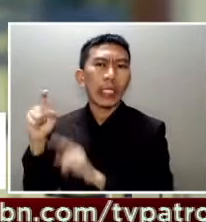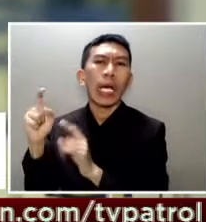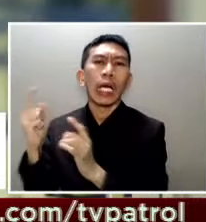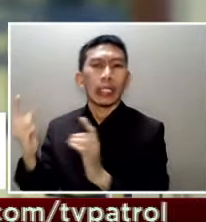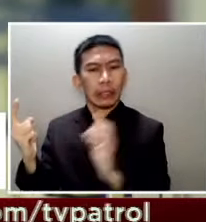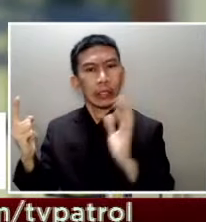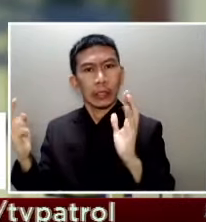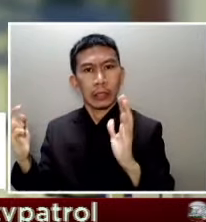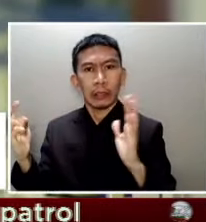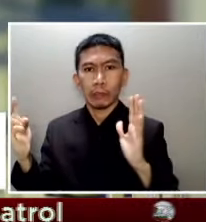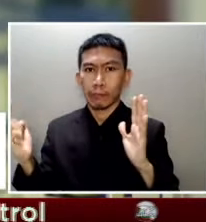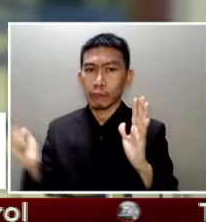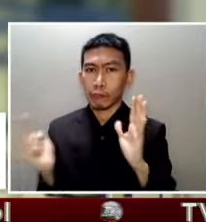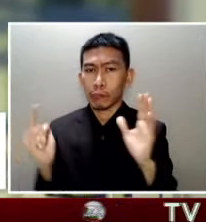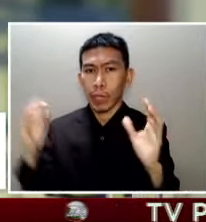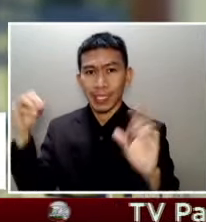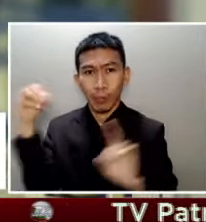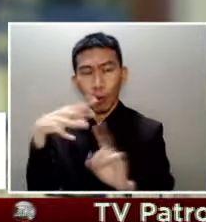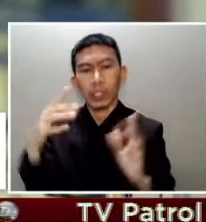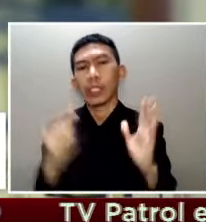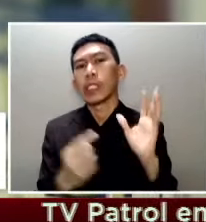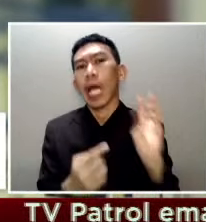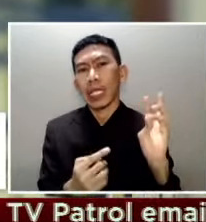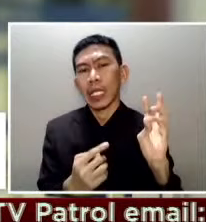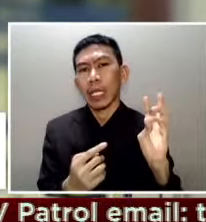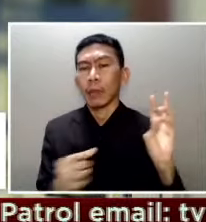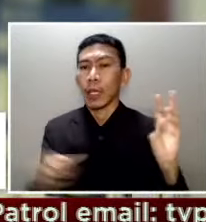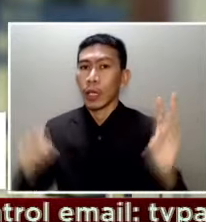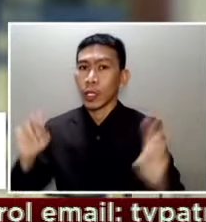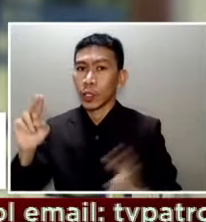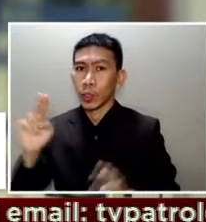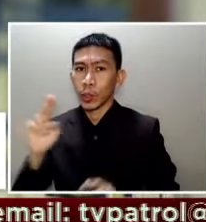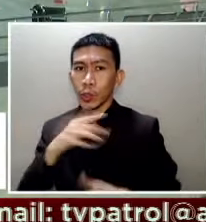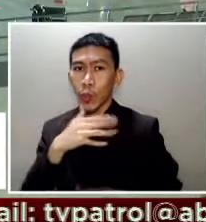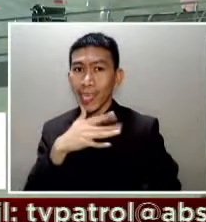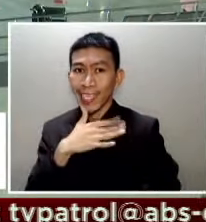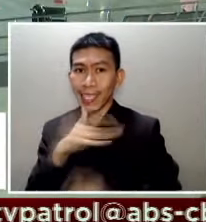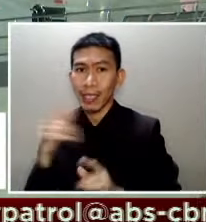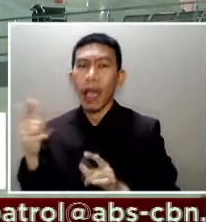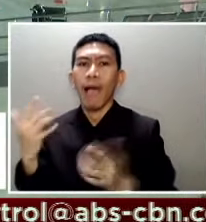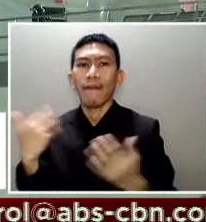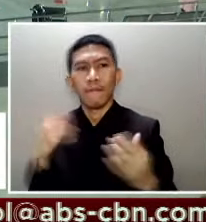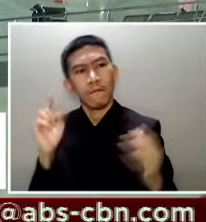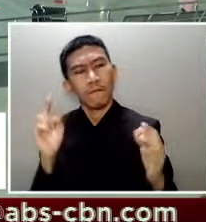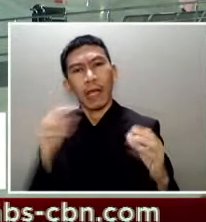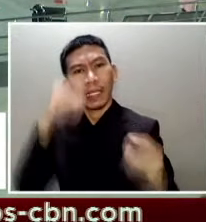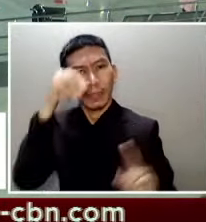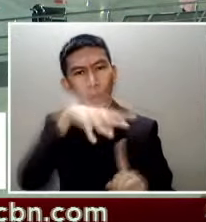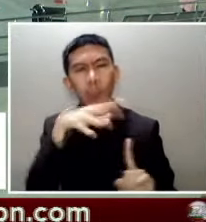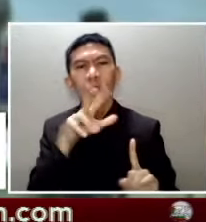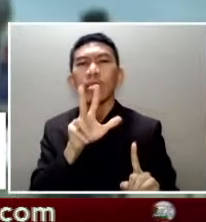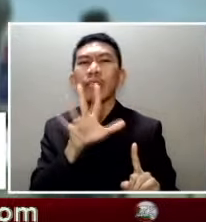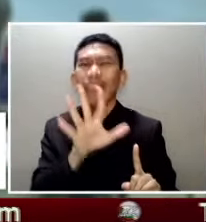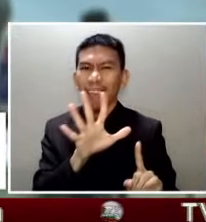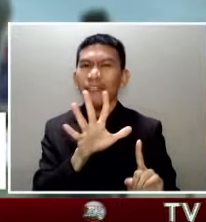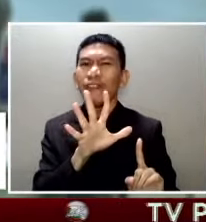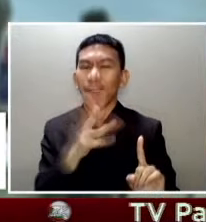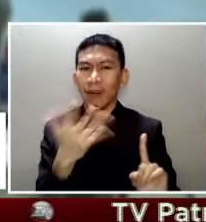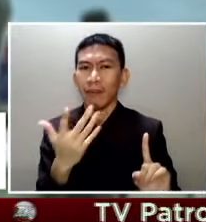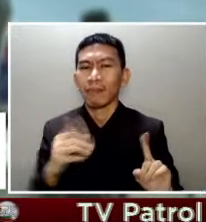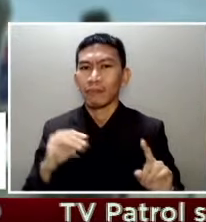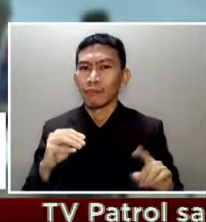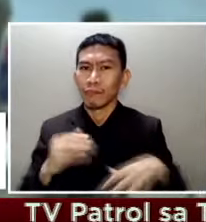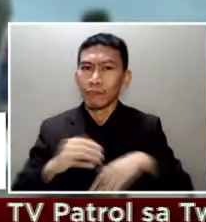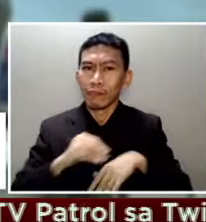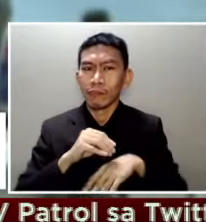ang nagmula naman sa UAE ay may 35 kabilang ang mga nakatabi nila sa aeroplano. Naunang inanunsyo ng DOH na